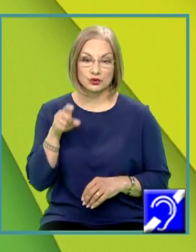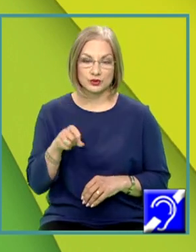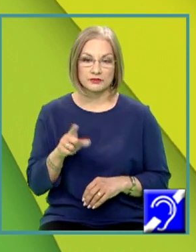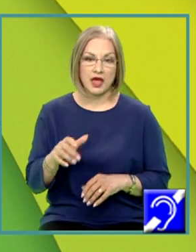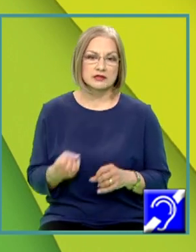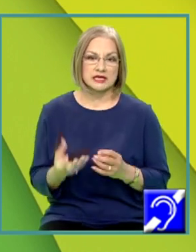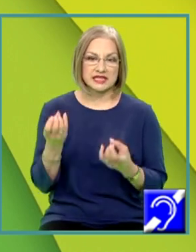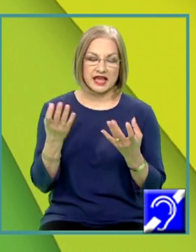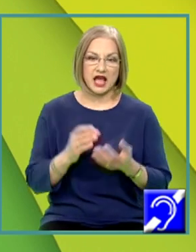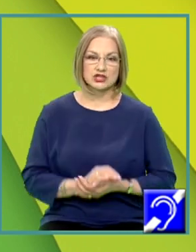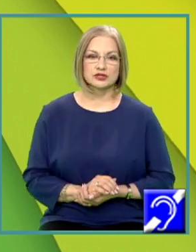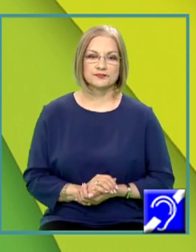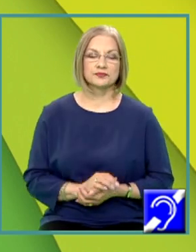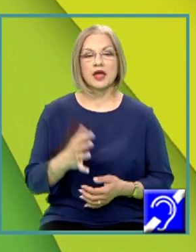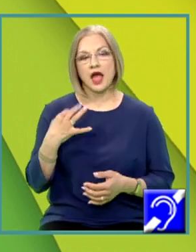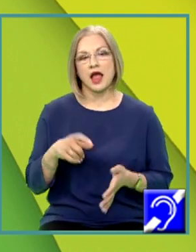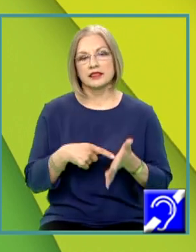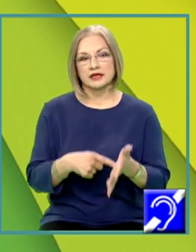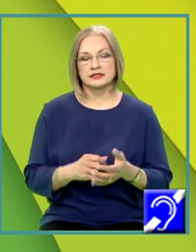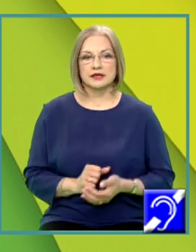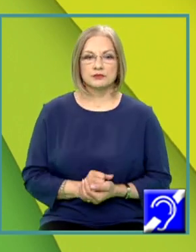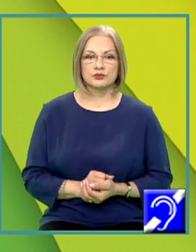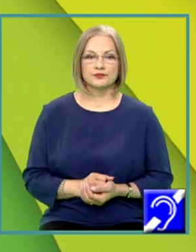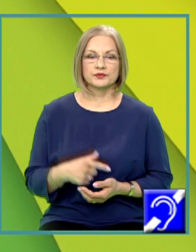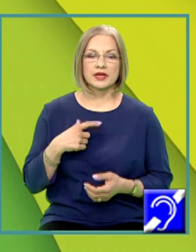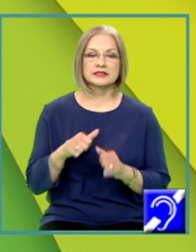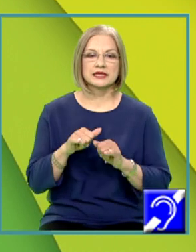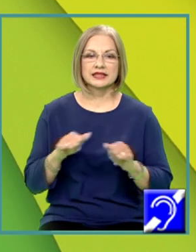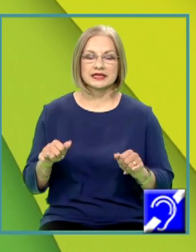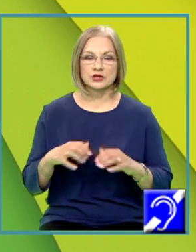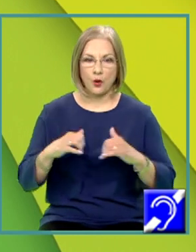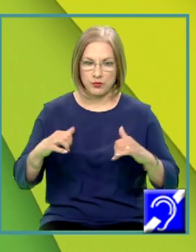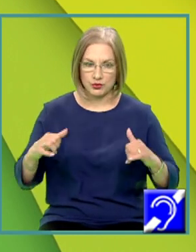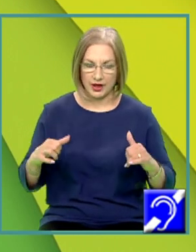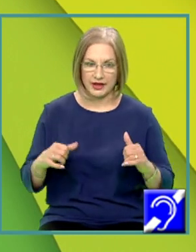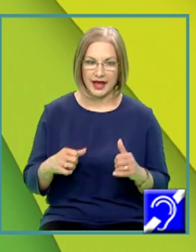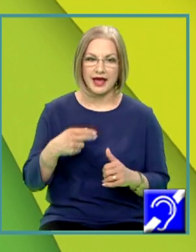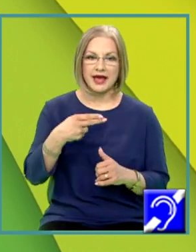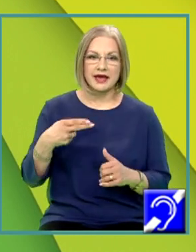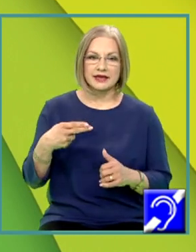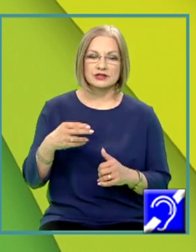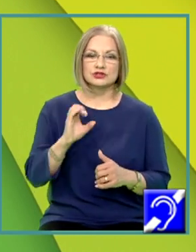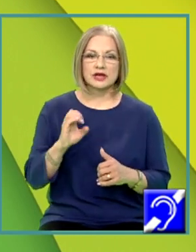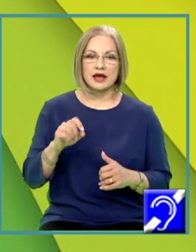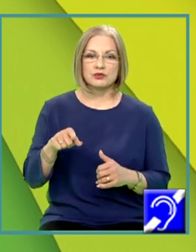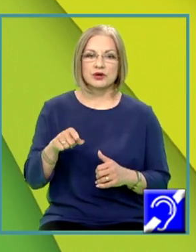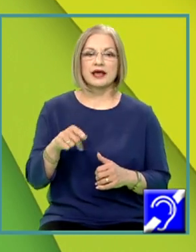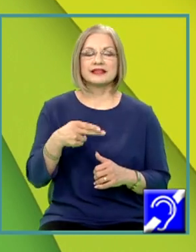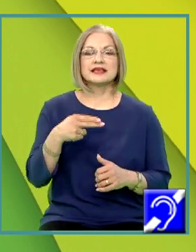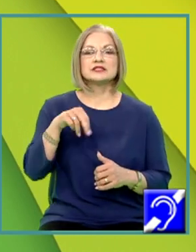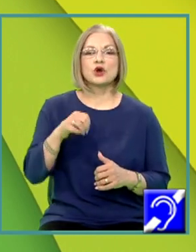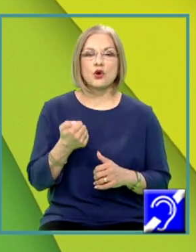se degajă. Un alt exemplu ar fi descompunerea hidrogenului carbonatului de